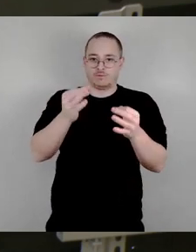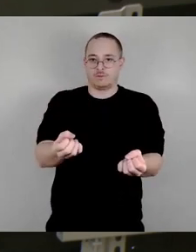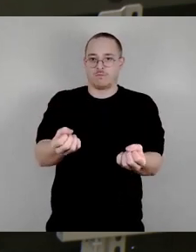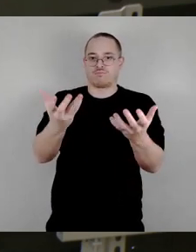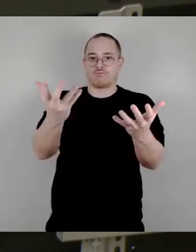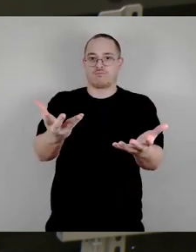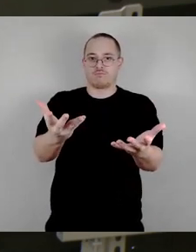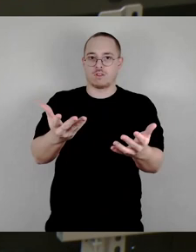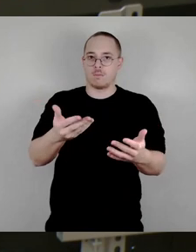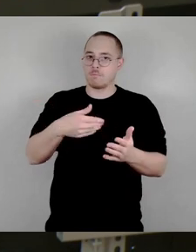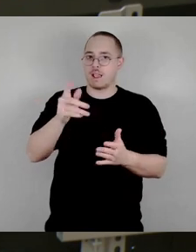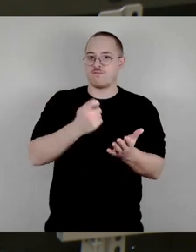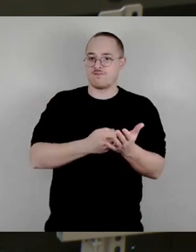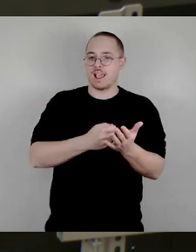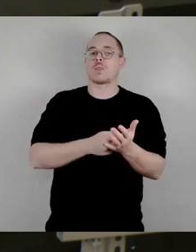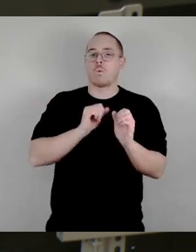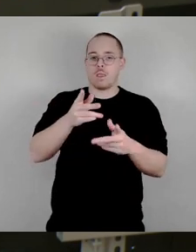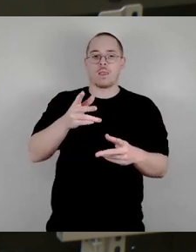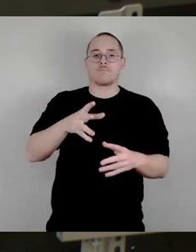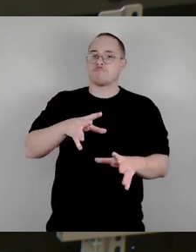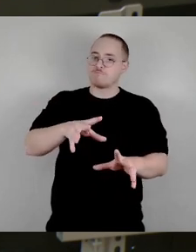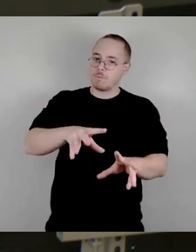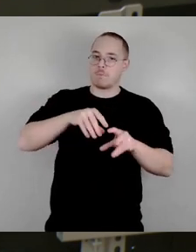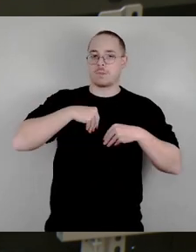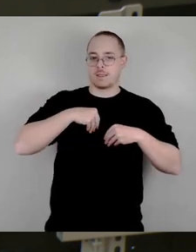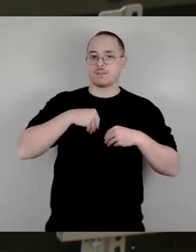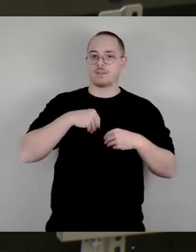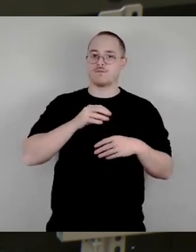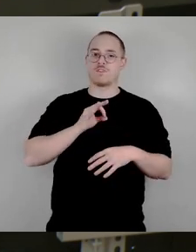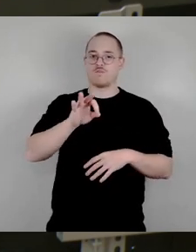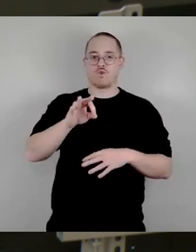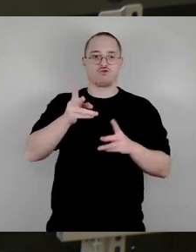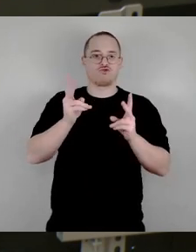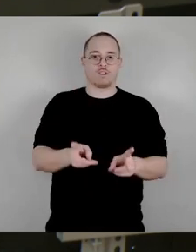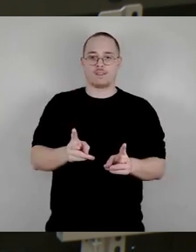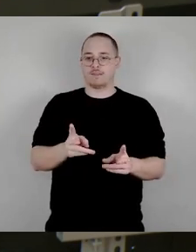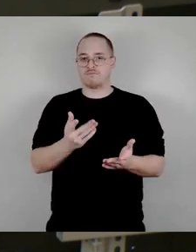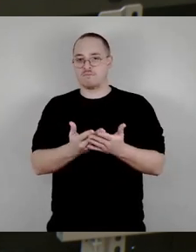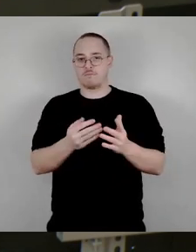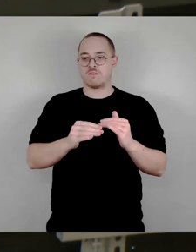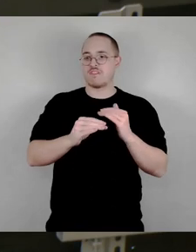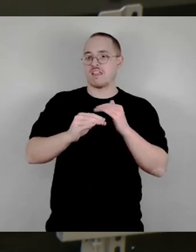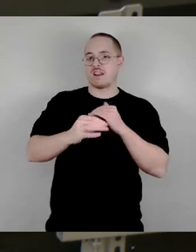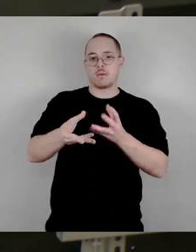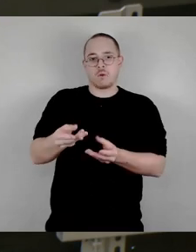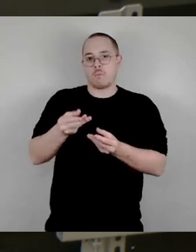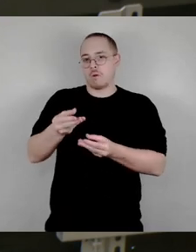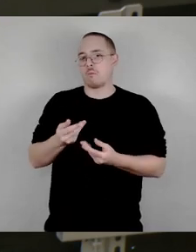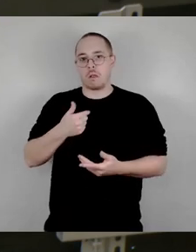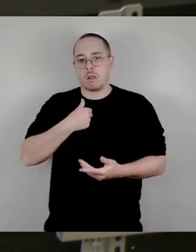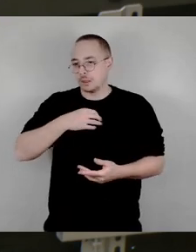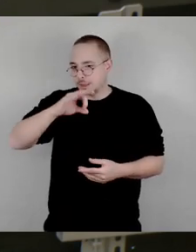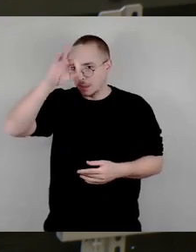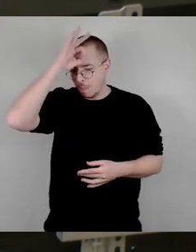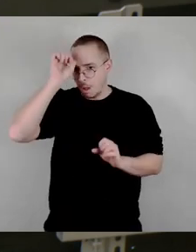umzuwandeln. Da kenne ich mich nicht aus, aber da muss man einfach mal einen Rechtsanwalt dran setzen, der dieses